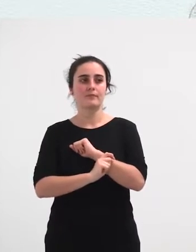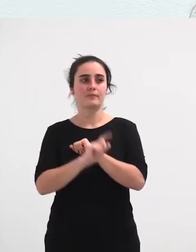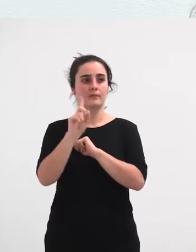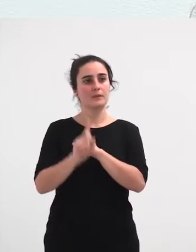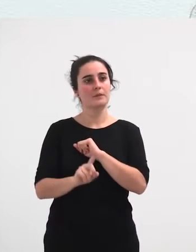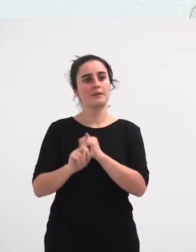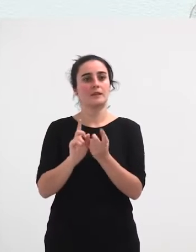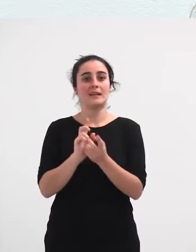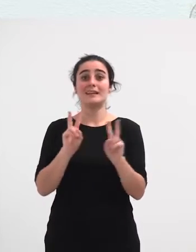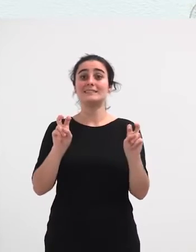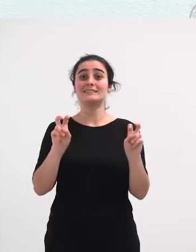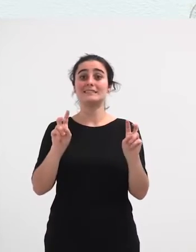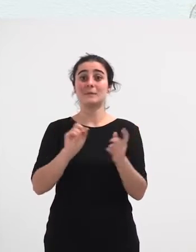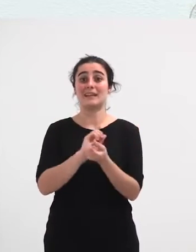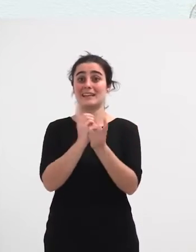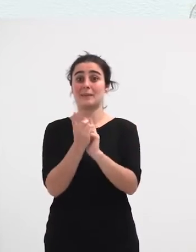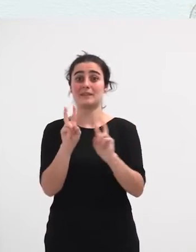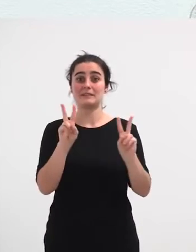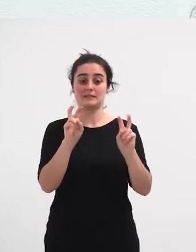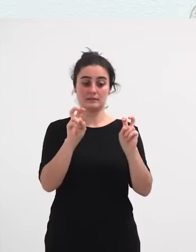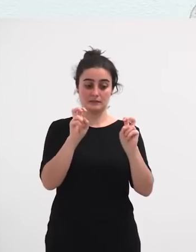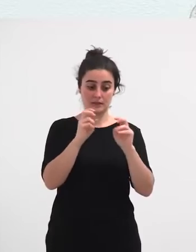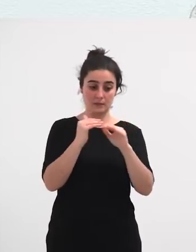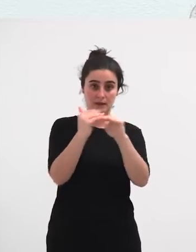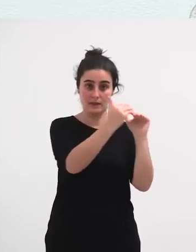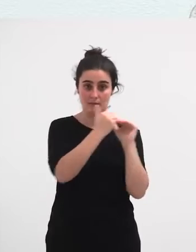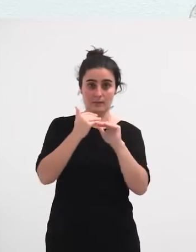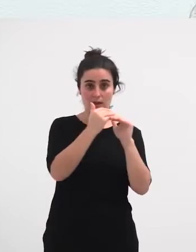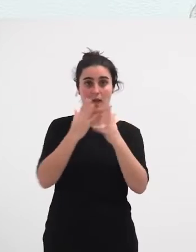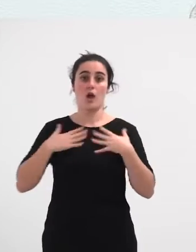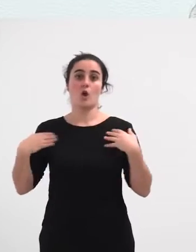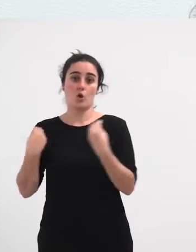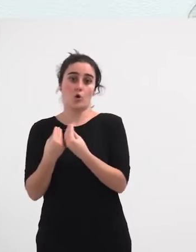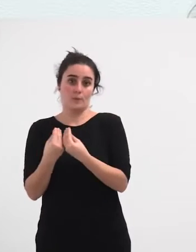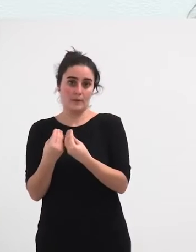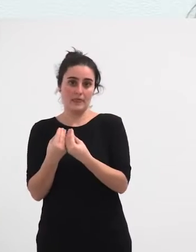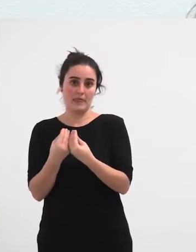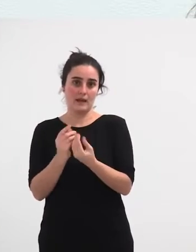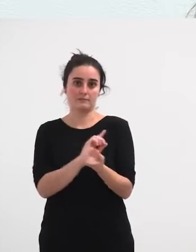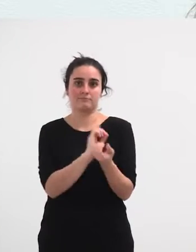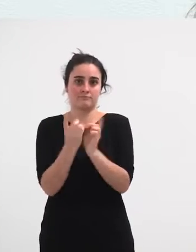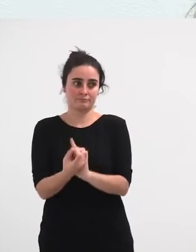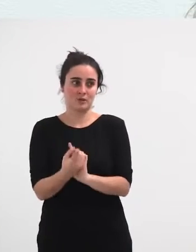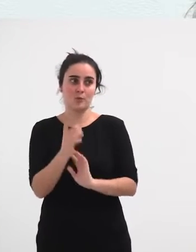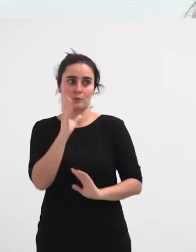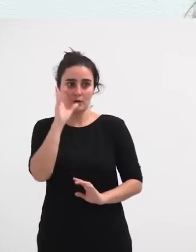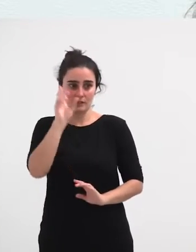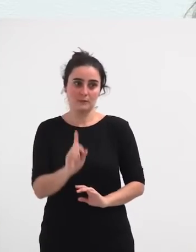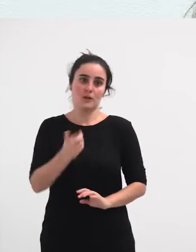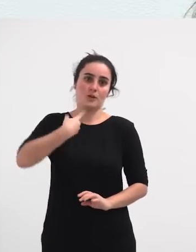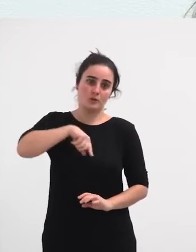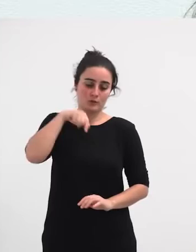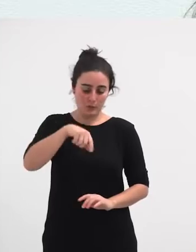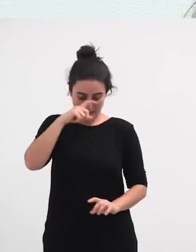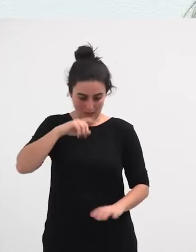aldatu dute gai, berdintasunetik, bizikidetzara. Eta hori, aurtengo mugimenduak pixka